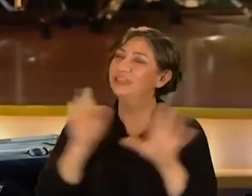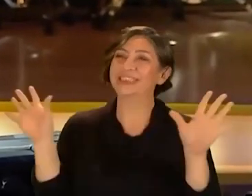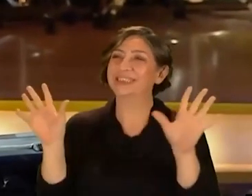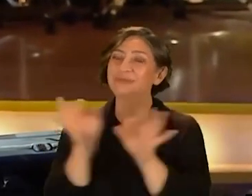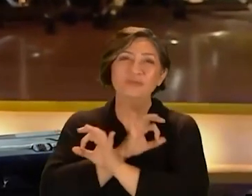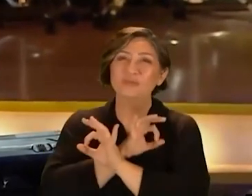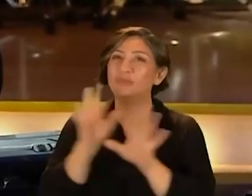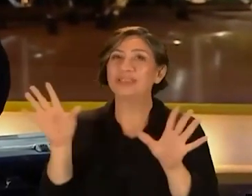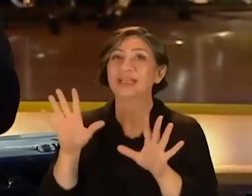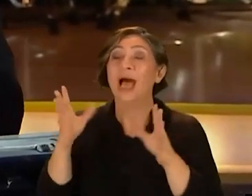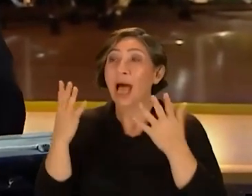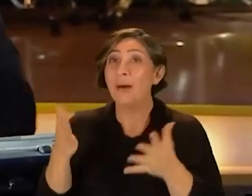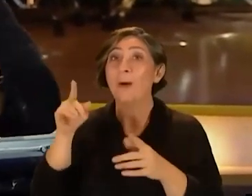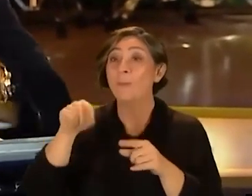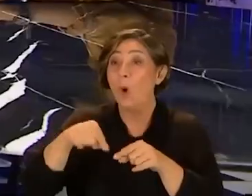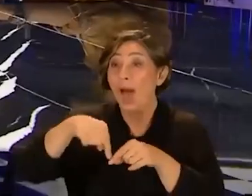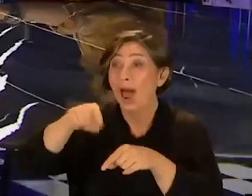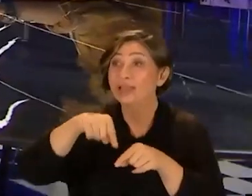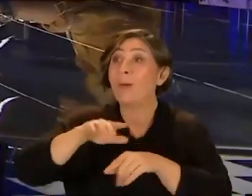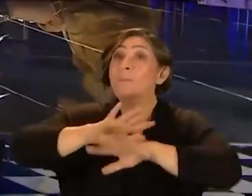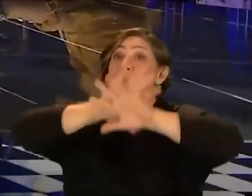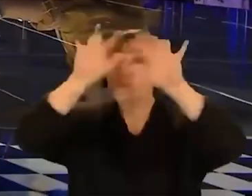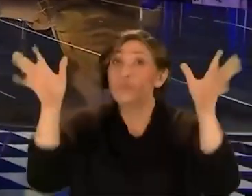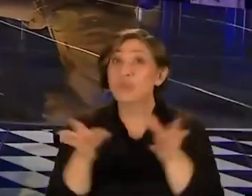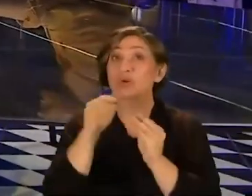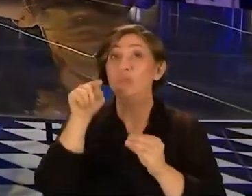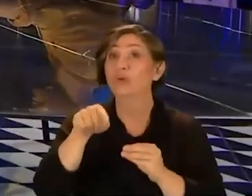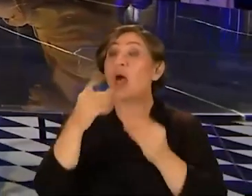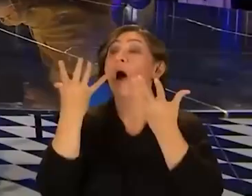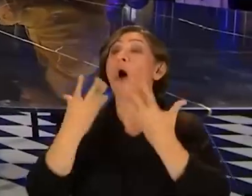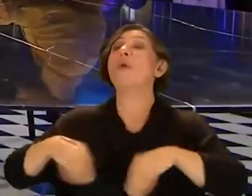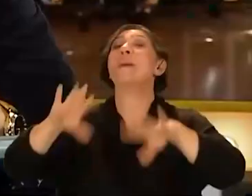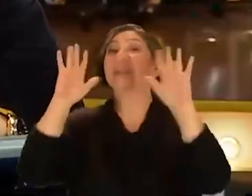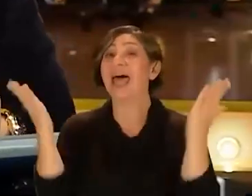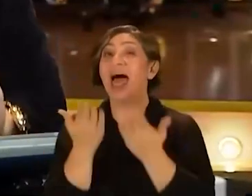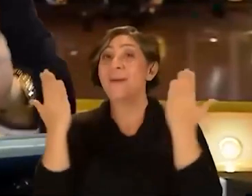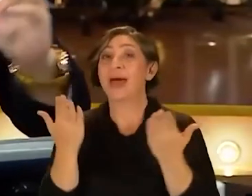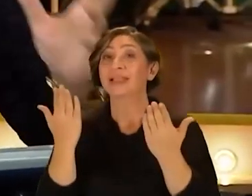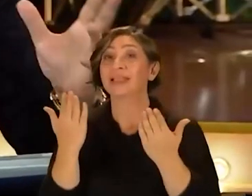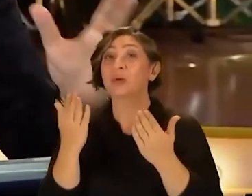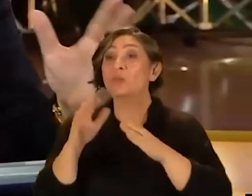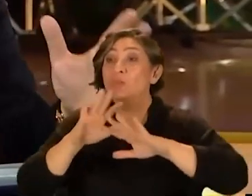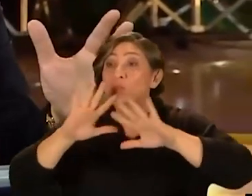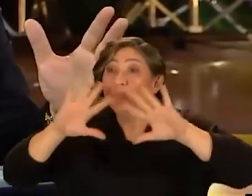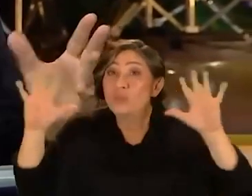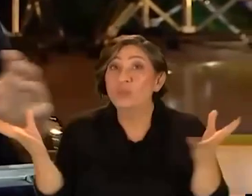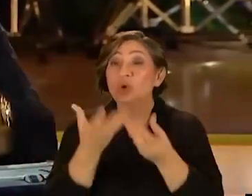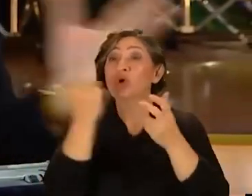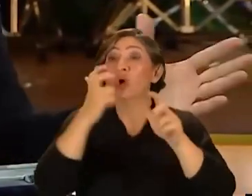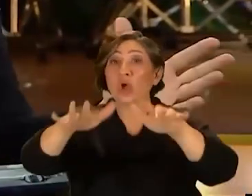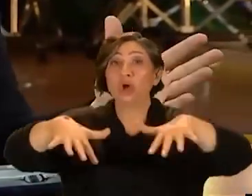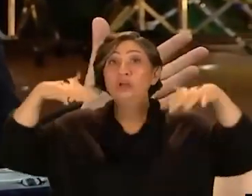Müthiş müthiş müthiş. Fakat bu arada bütün bunlar olmamasına rağmen bütün